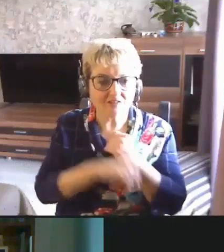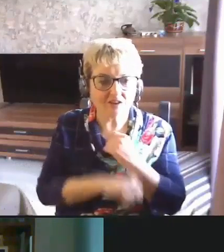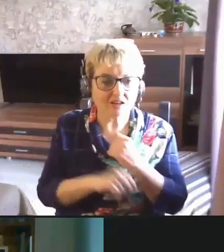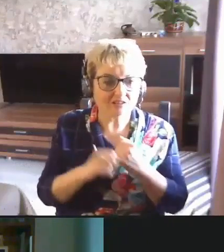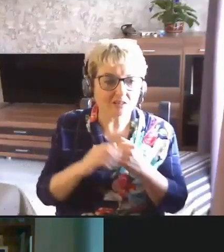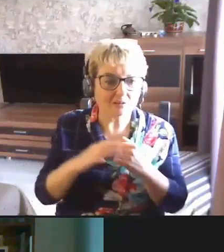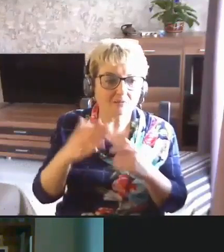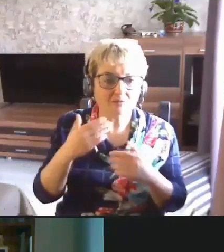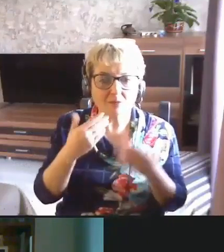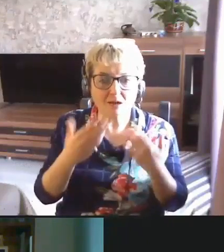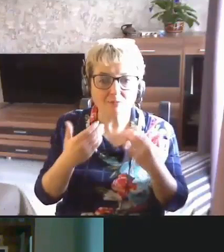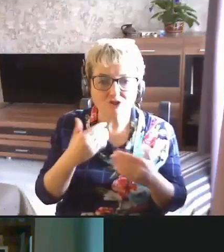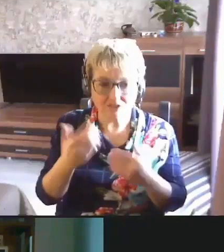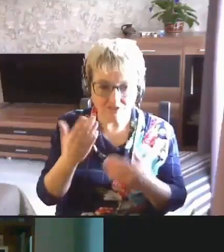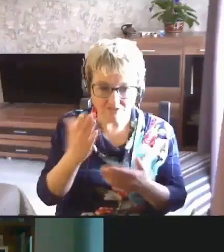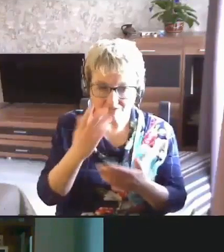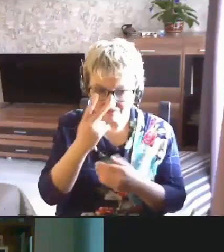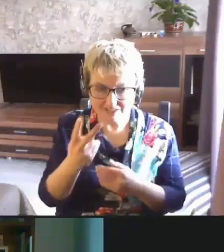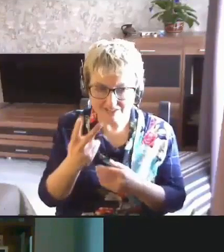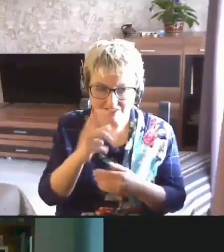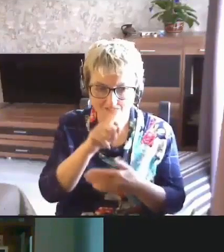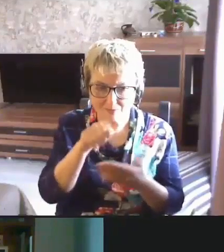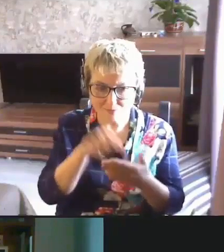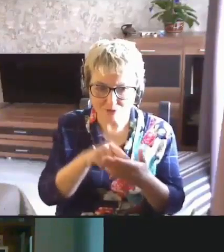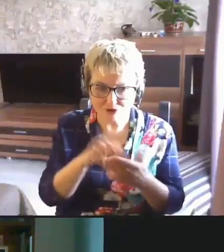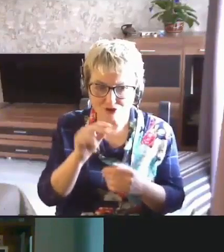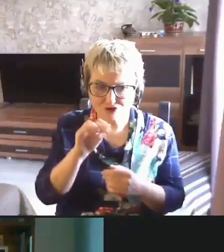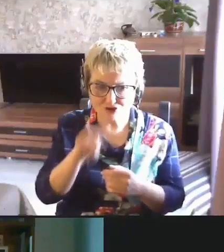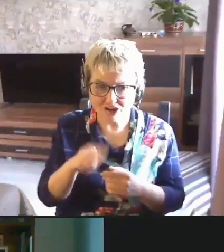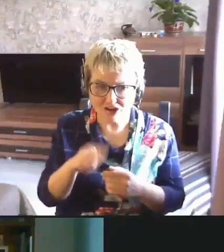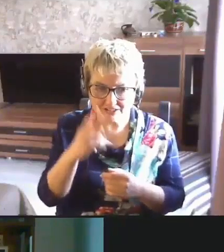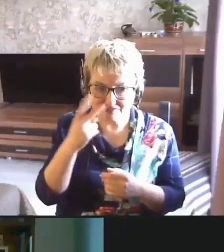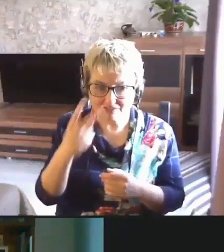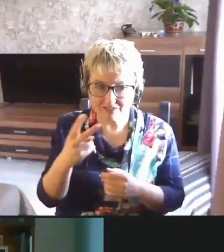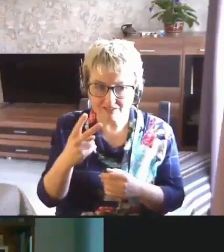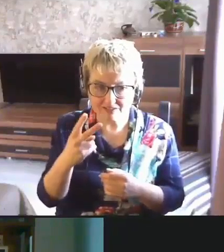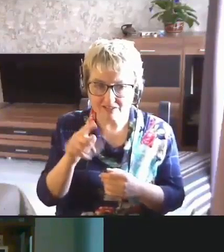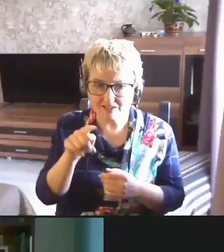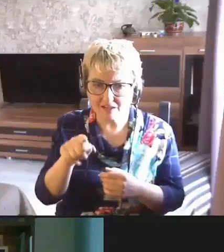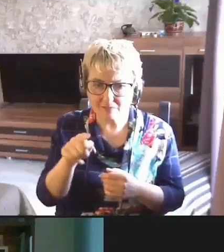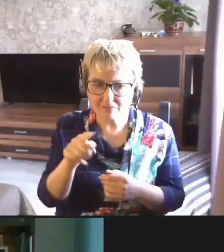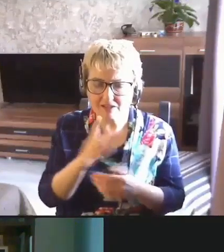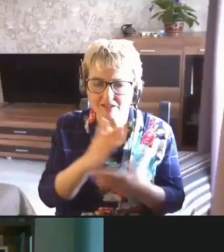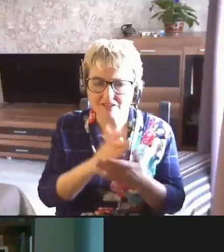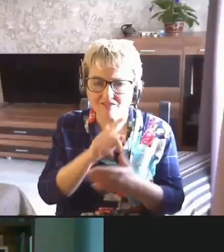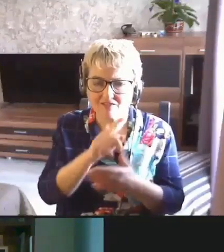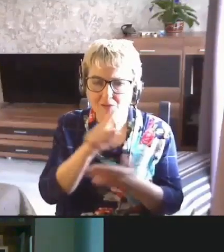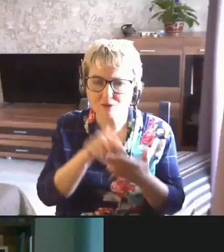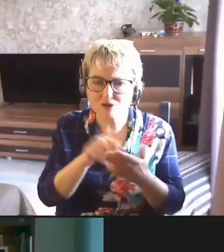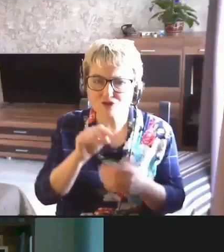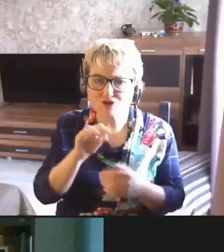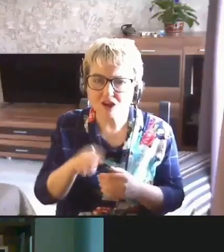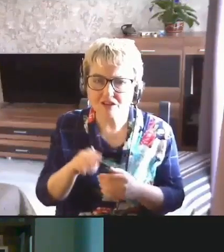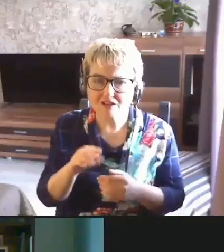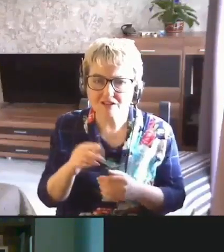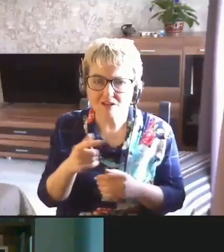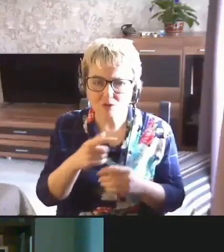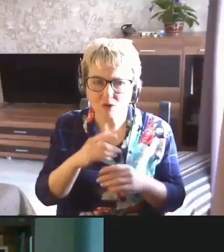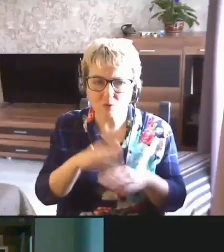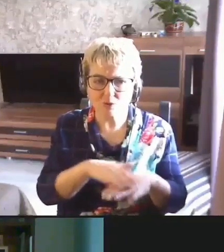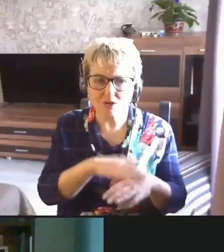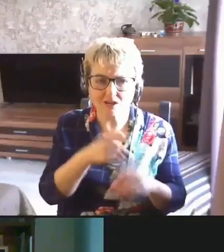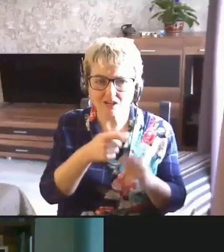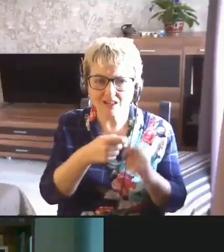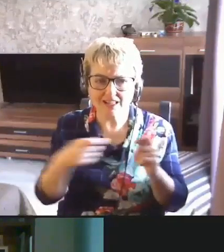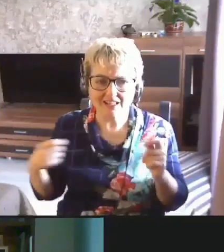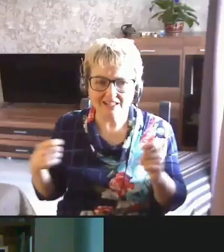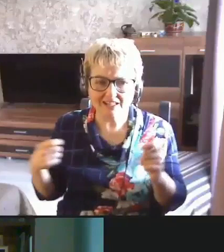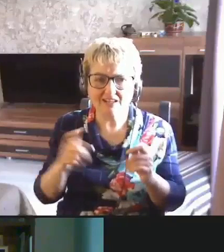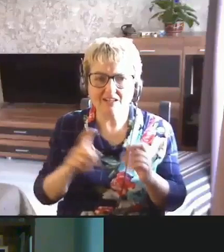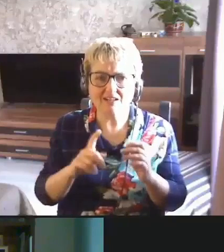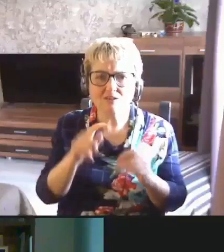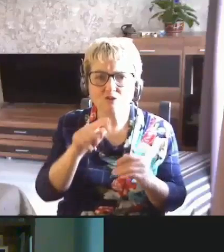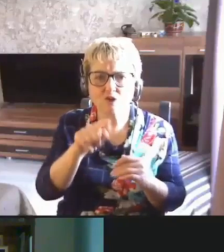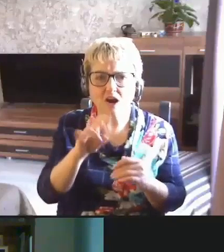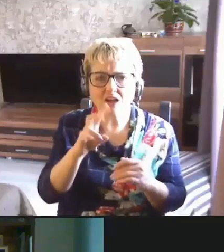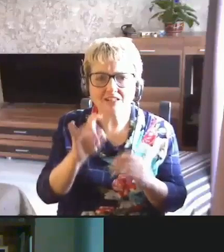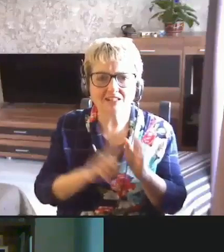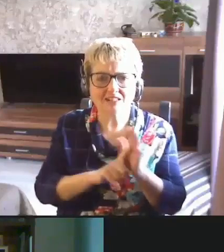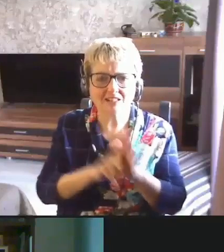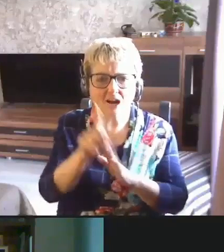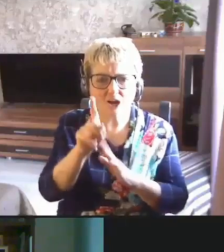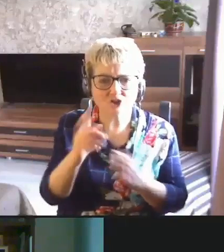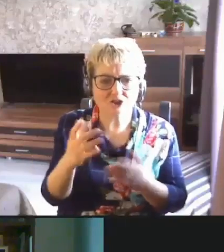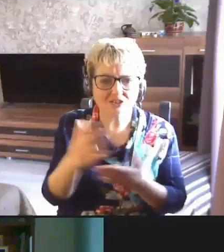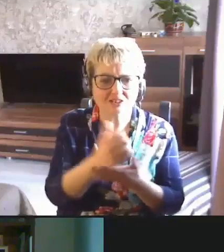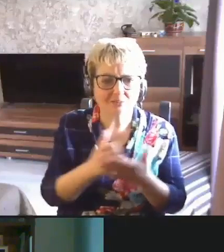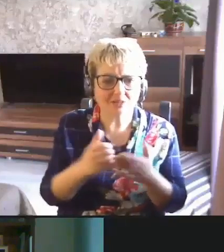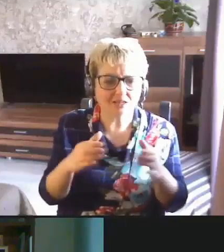потом пообщаетесь. Видите вопрос в чате? Там есть вопрос в чате, но он просто очень длинный, что они начали собирать